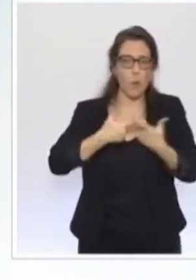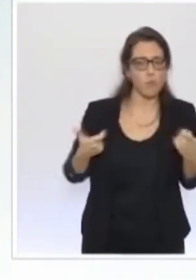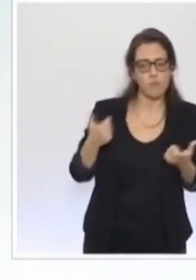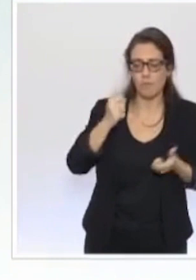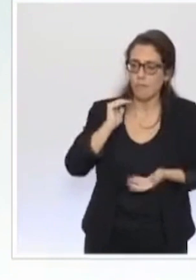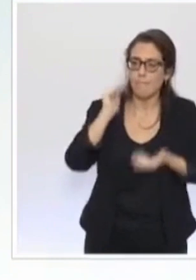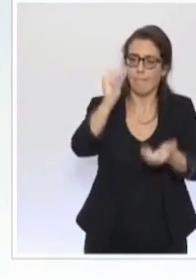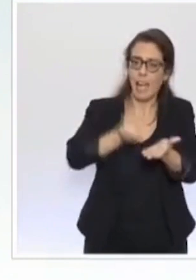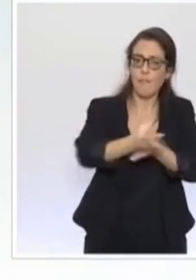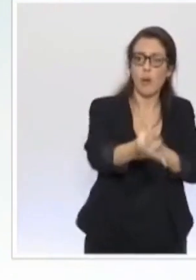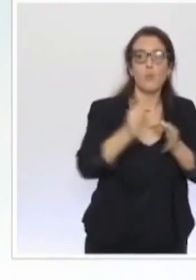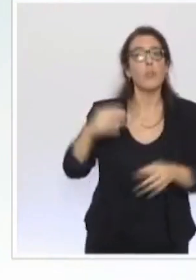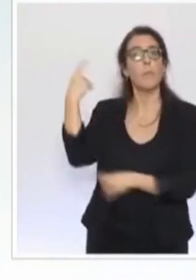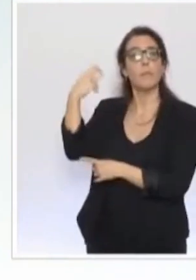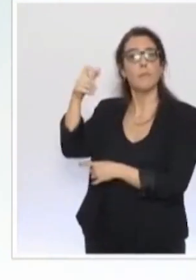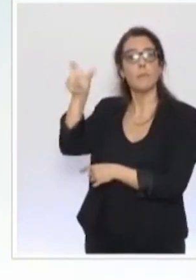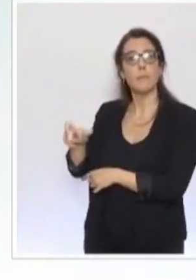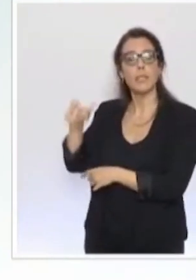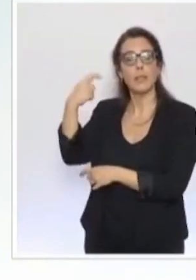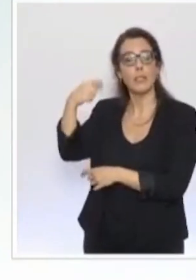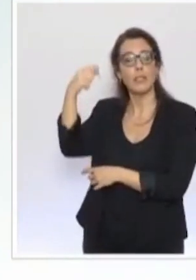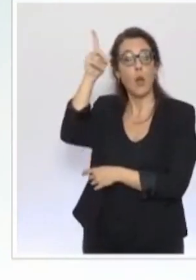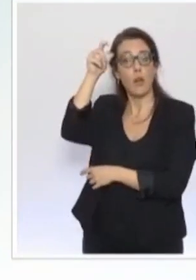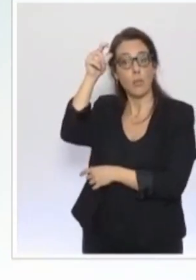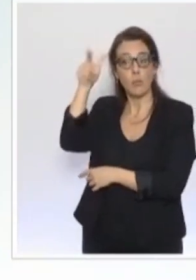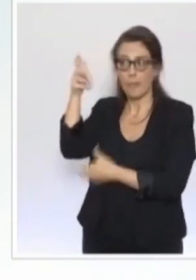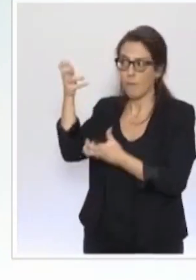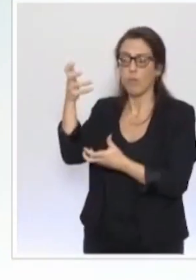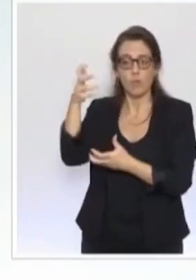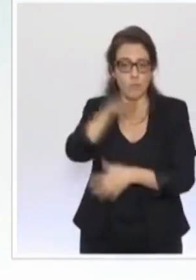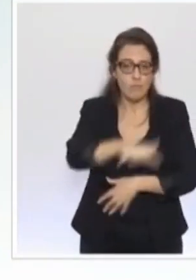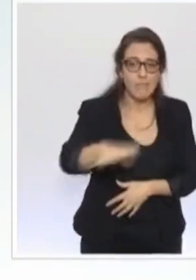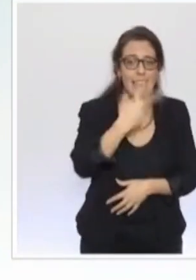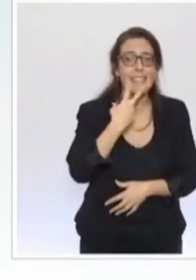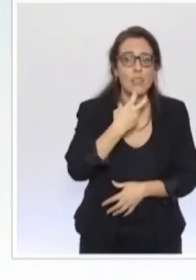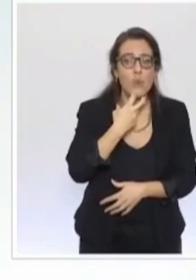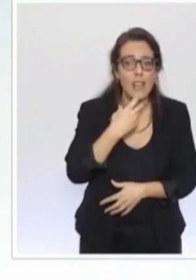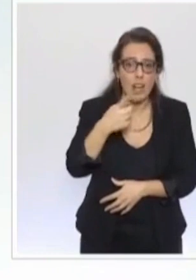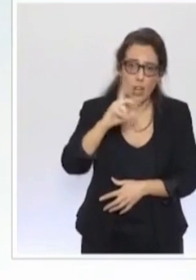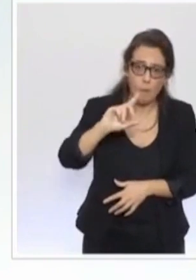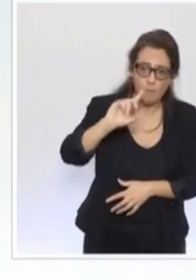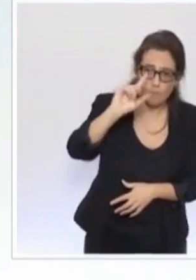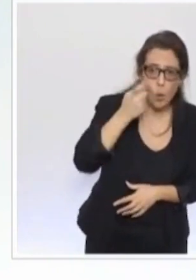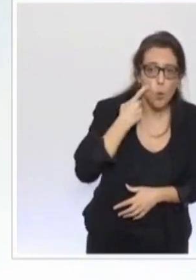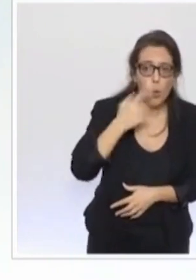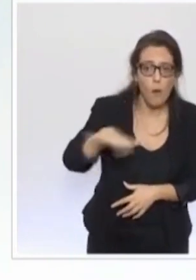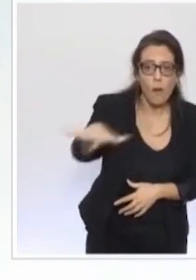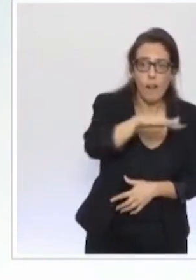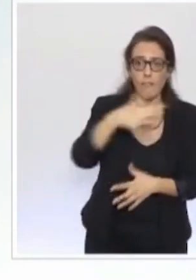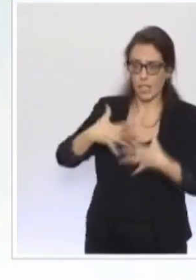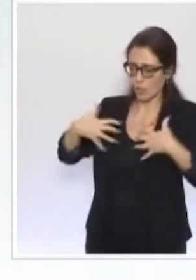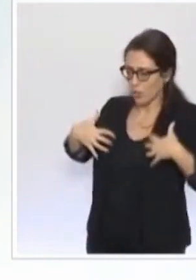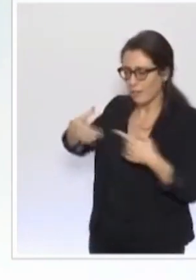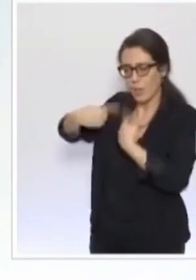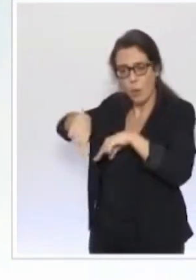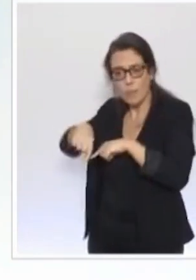président de la République a voulu que les citoyens puissent avoir connaissance des débats scientifiques, qu'ils puissent dialoguer avec les experts et nous